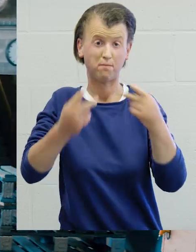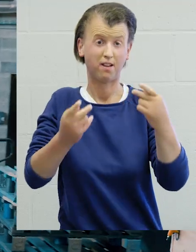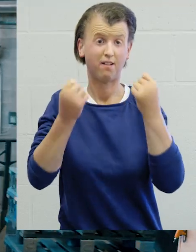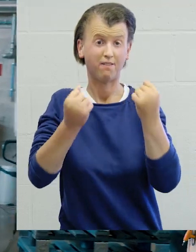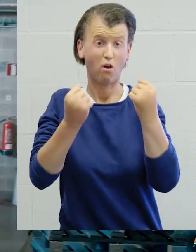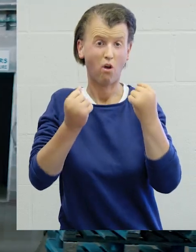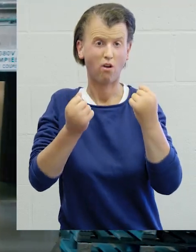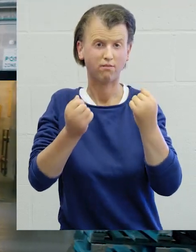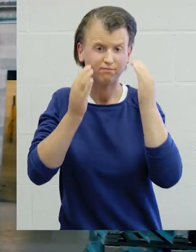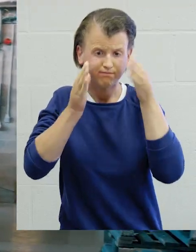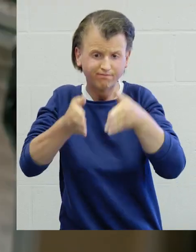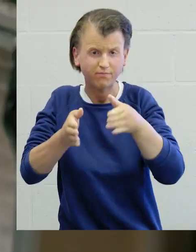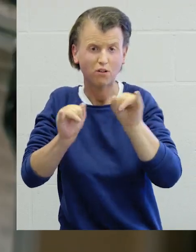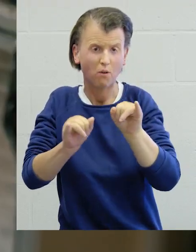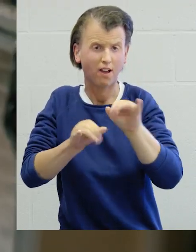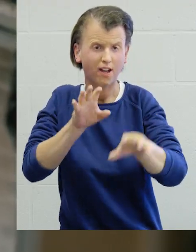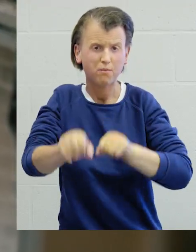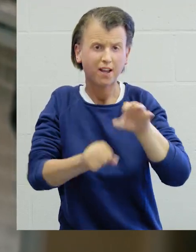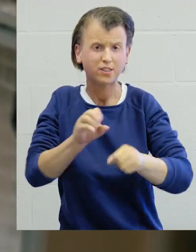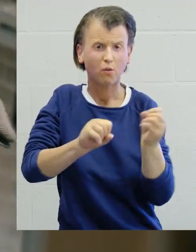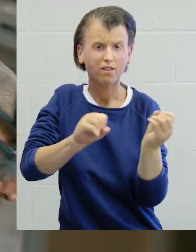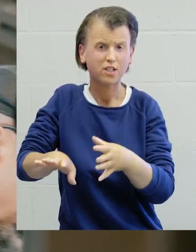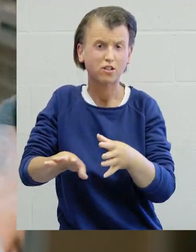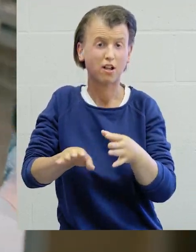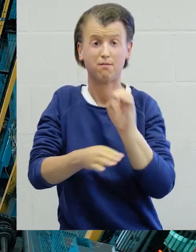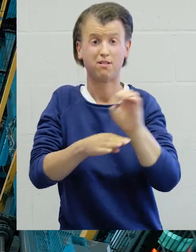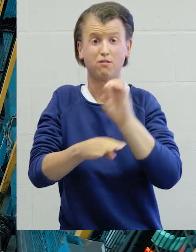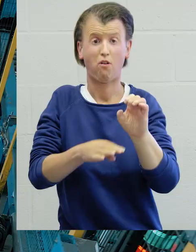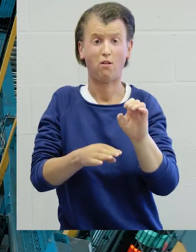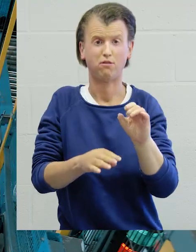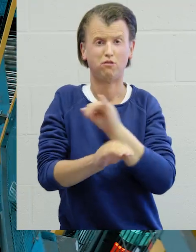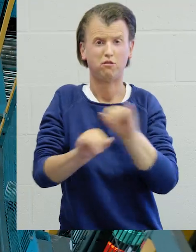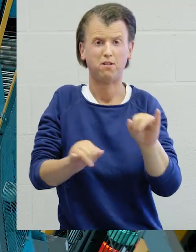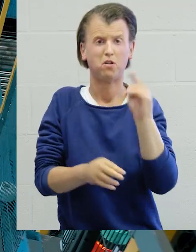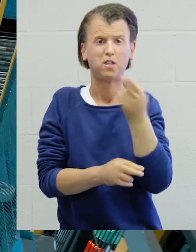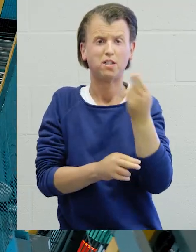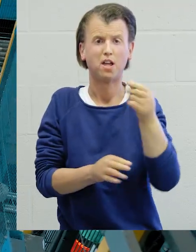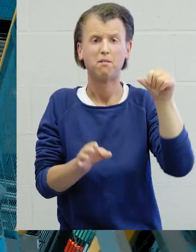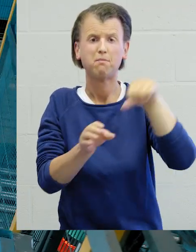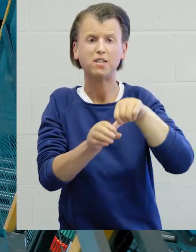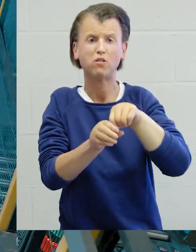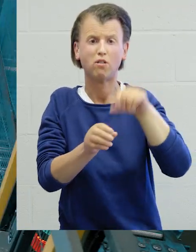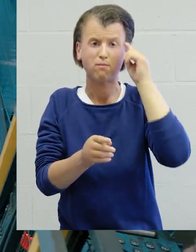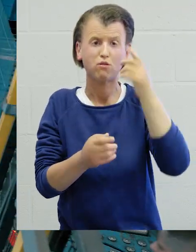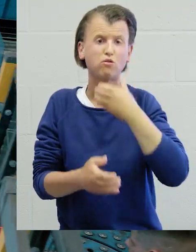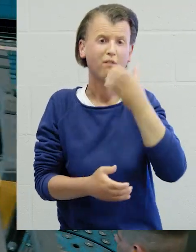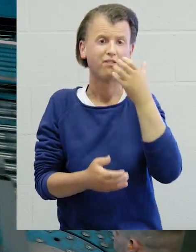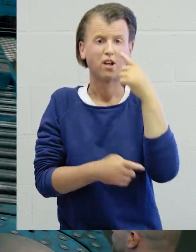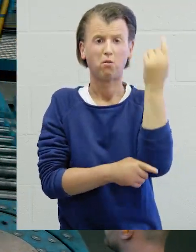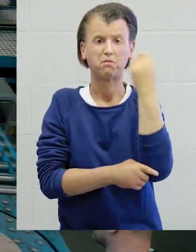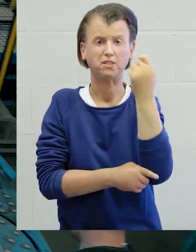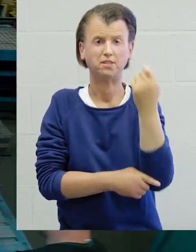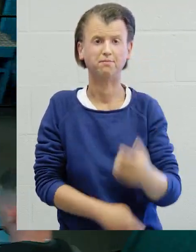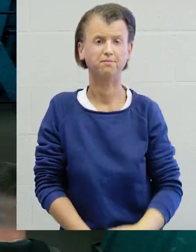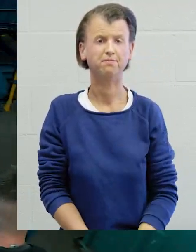développé jusqu'à s'appuyer même sur la récupération des déchets, puisque à l'heure d'aujourd'hui, on n'utilise pas un seul